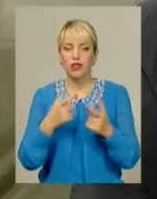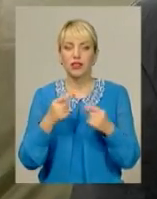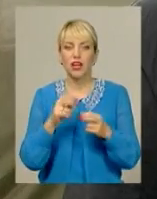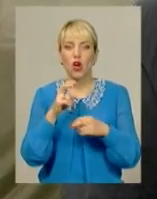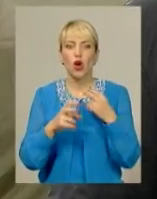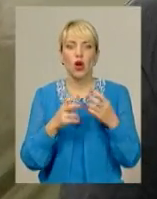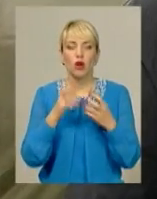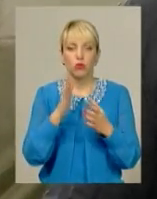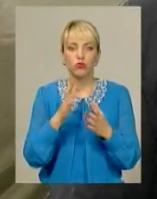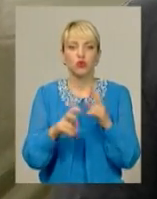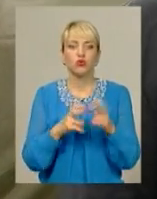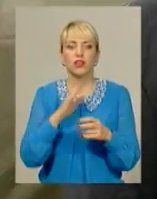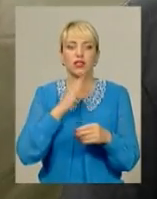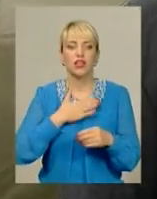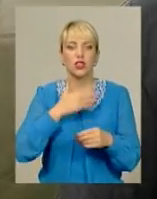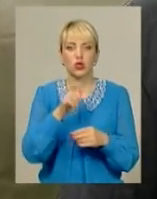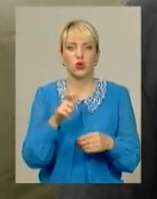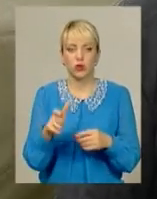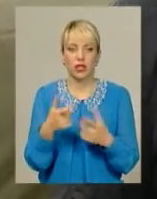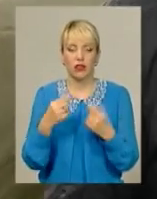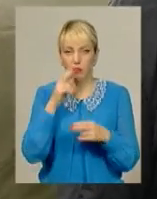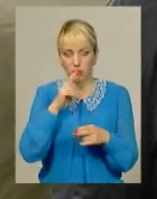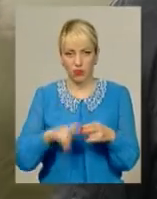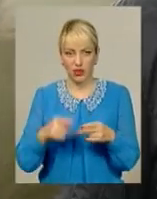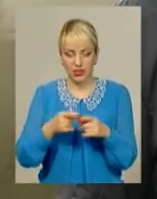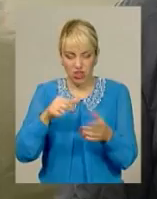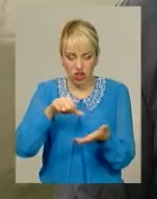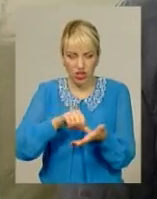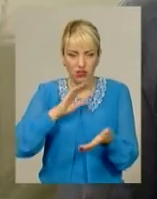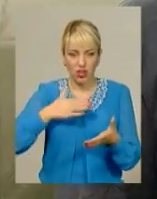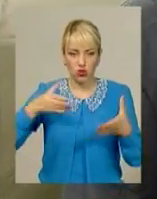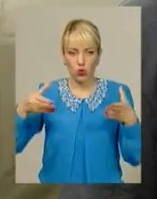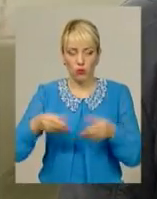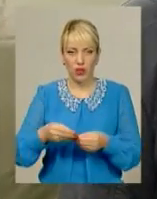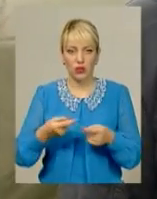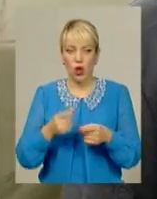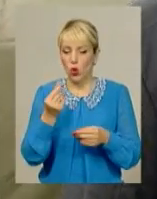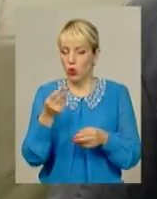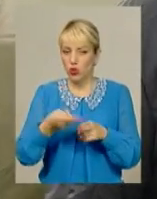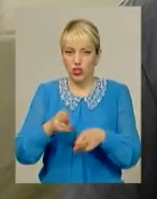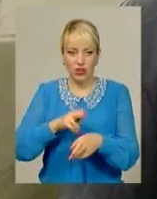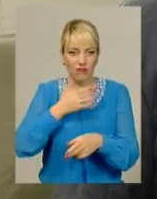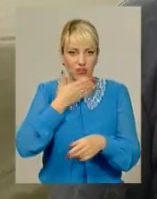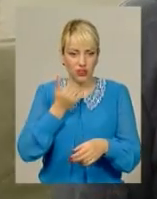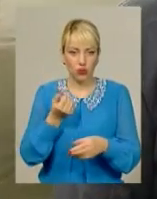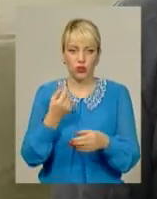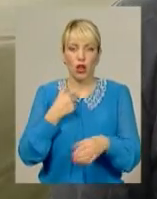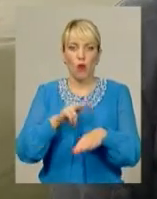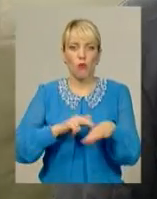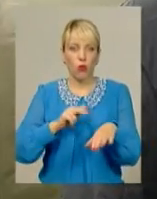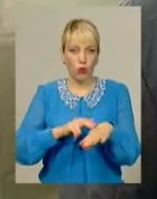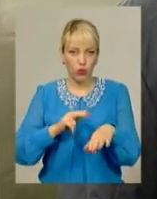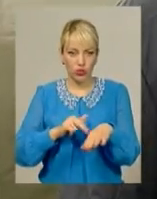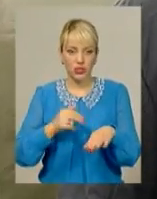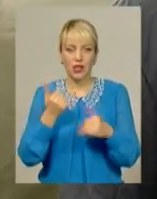ж наші члени кооперативу, що треба робити. Ми ж не знаємо, як далі нам бути, тому що гроші не віддають, поліцію підключили,